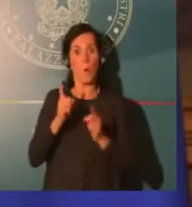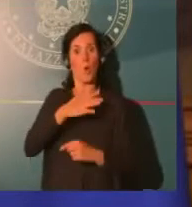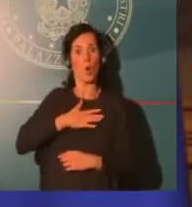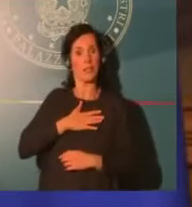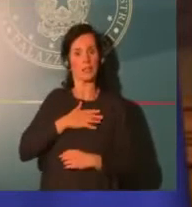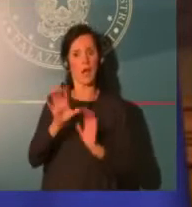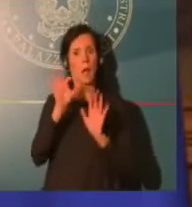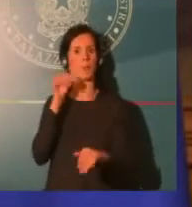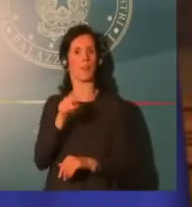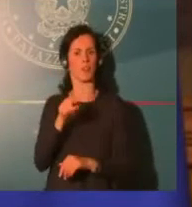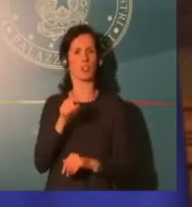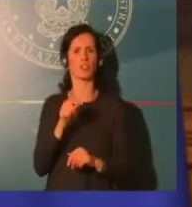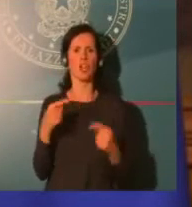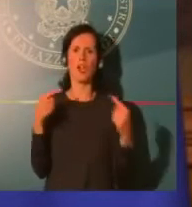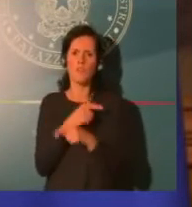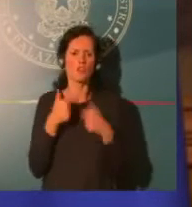domanda